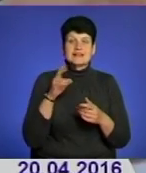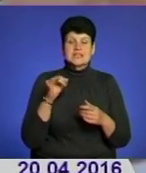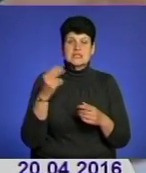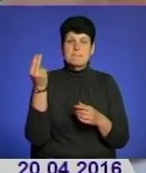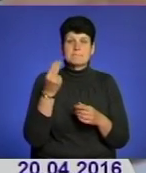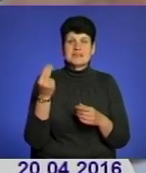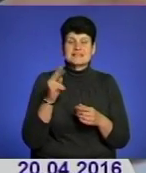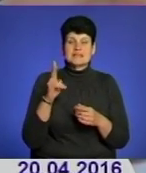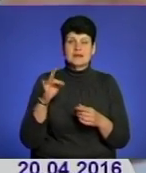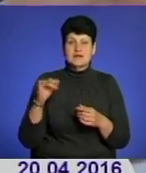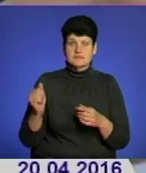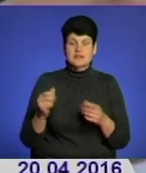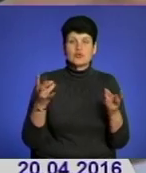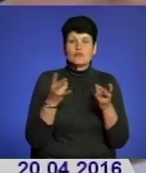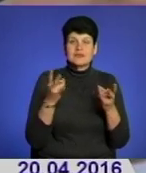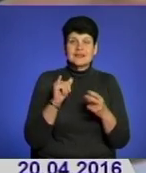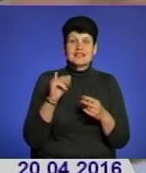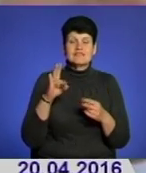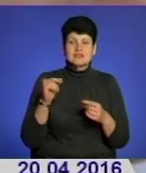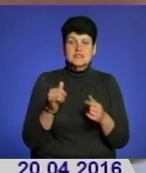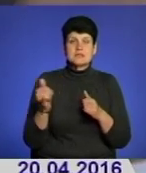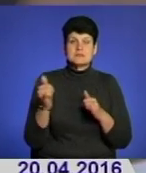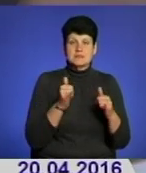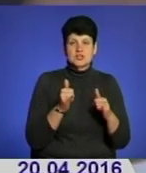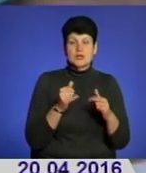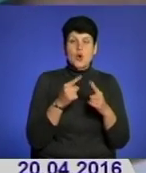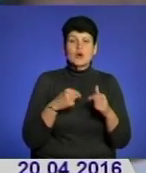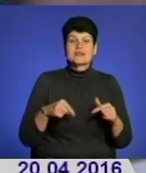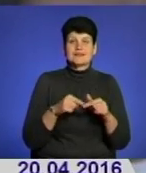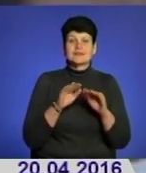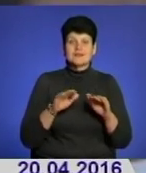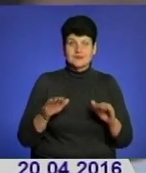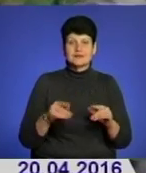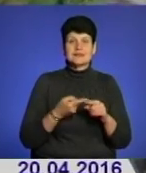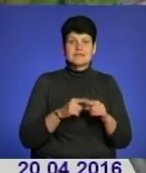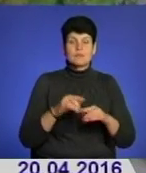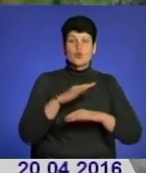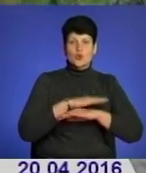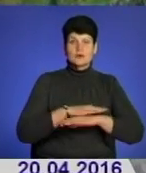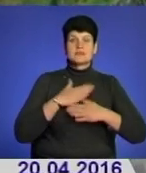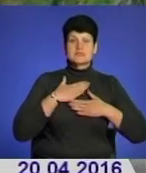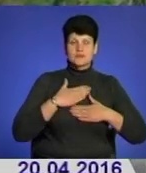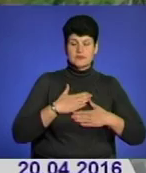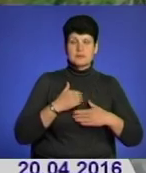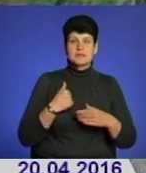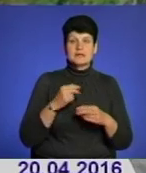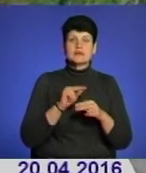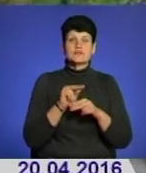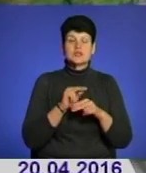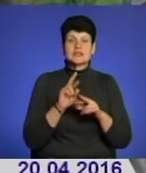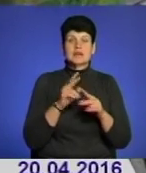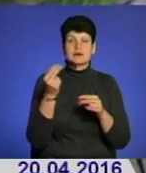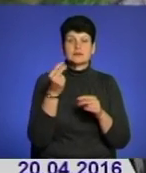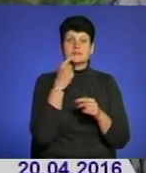Необхідним інвентарем забезпечили організатори. Діти такими уроками задоволені. Мене доволі навчили, як писати